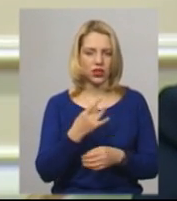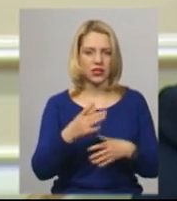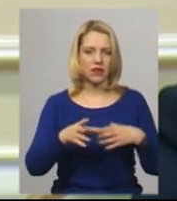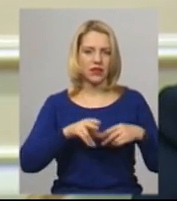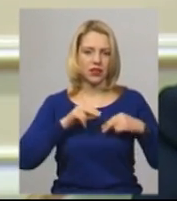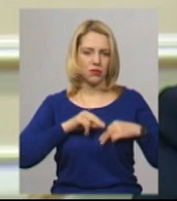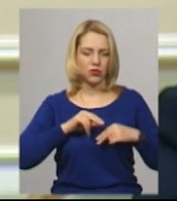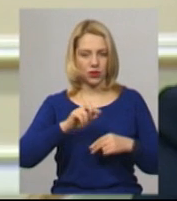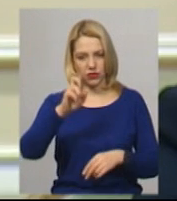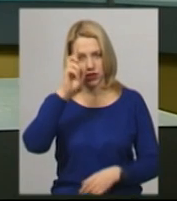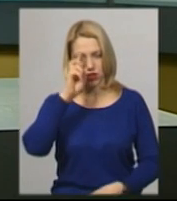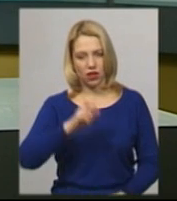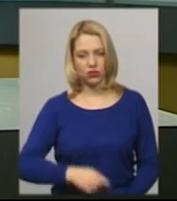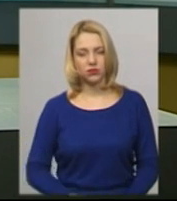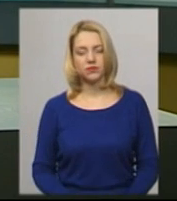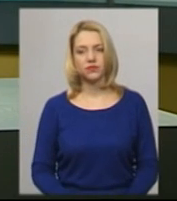державою.